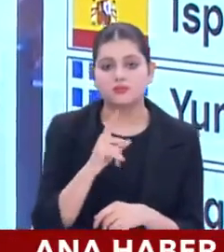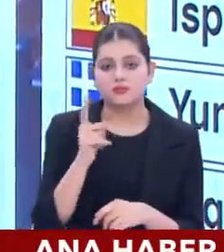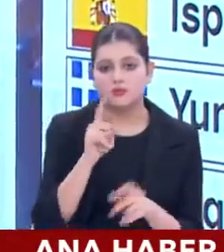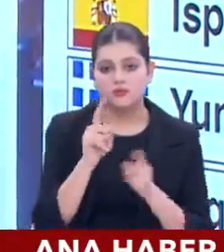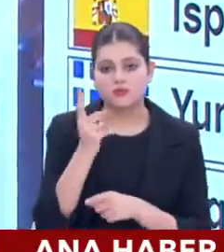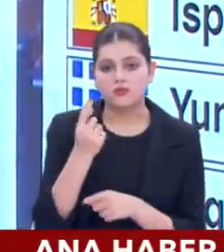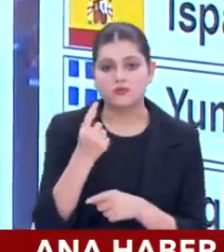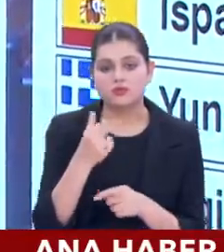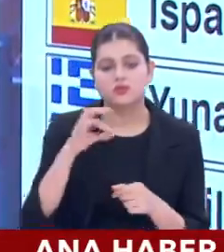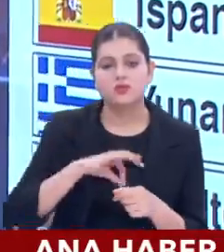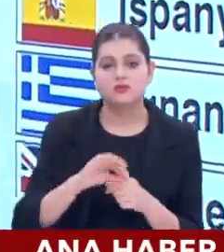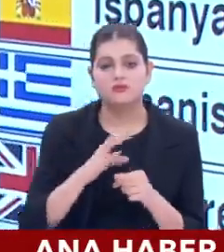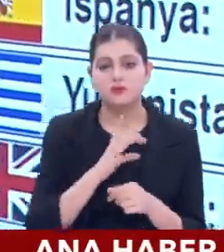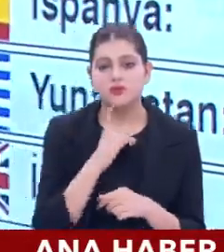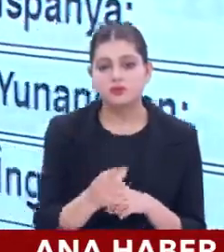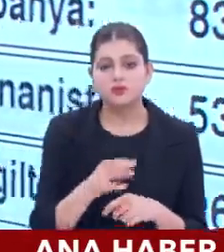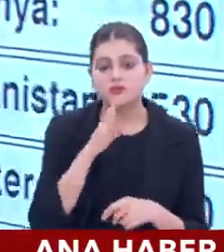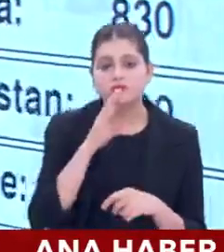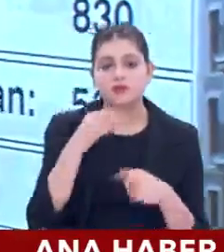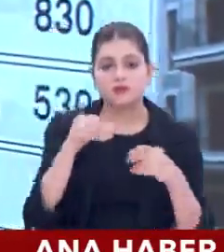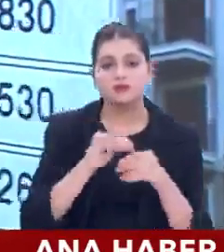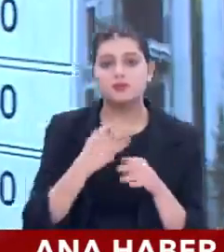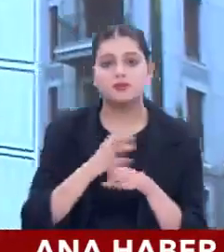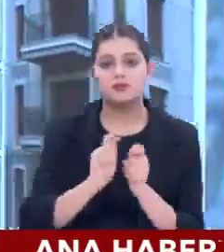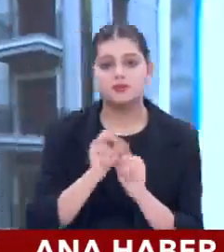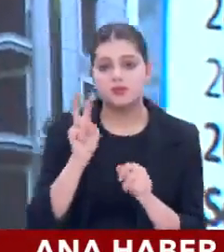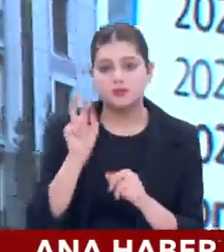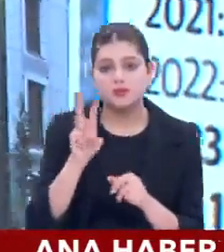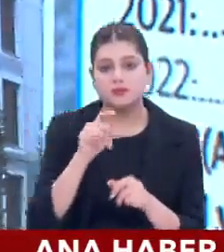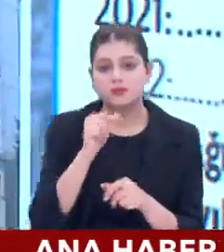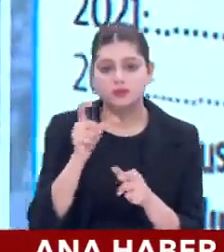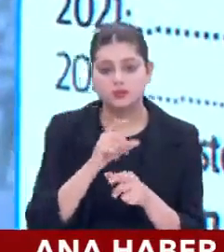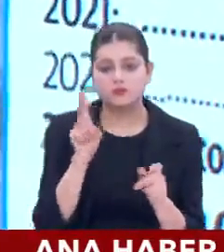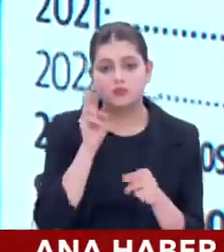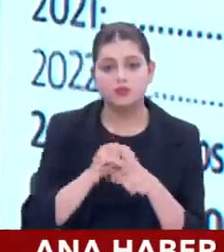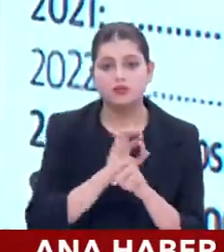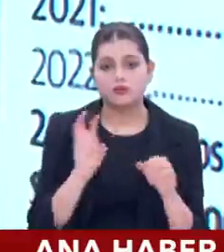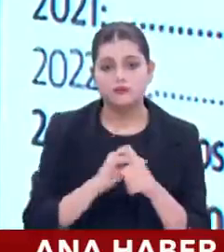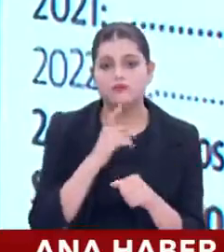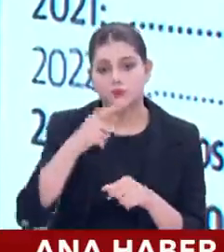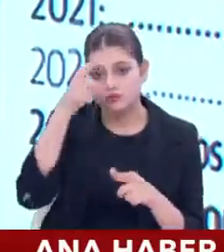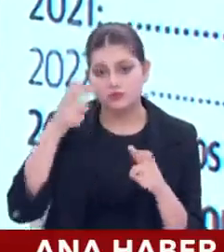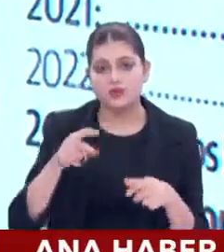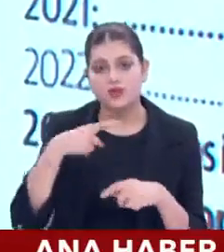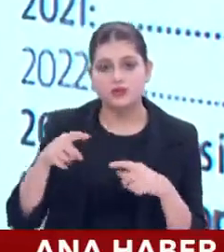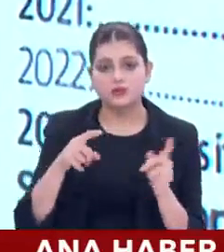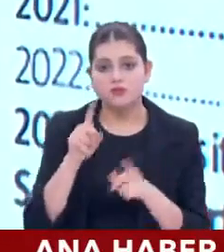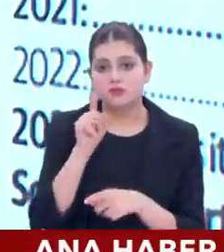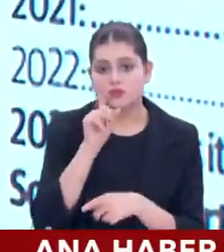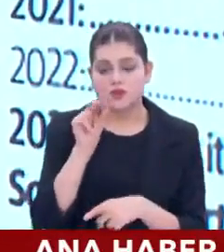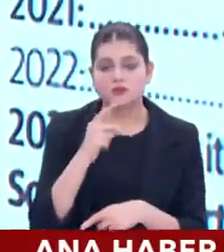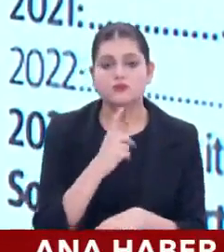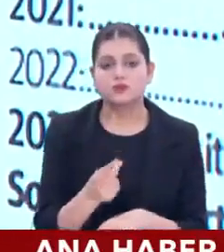oranında pay alabiliyoruz. Yabancıya konut satışı nasıl değişti? 2023 Ağustos sonu itibariyle Türkiye'de eksi 170.